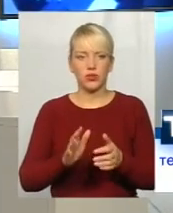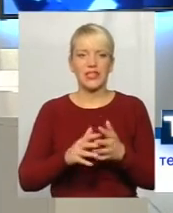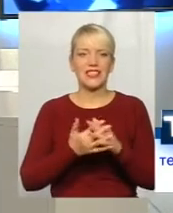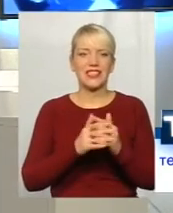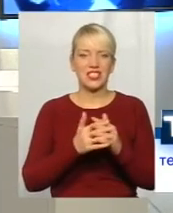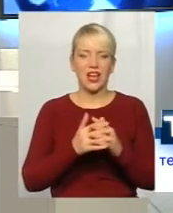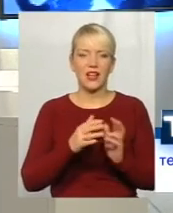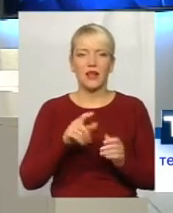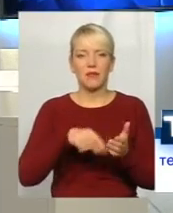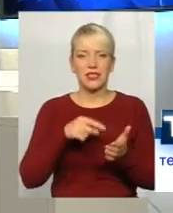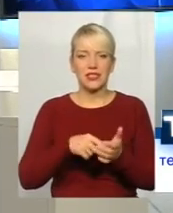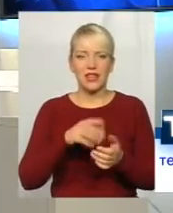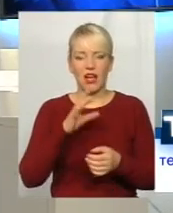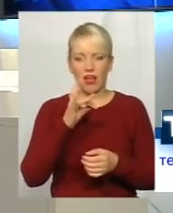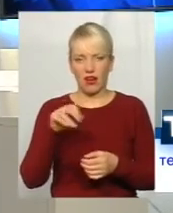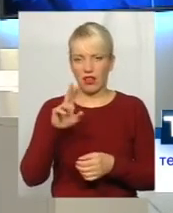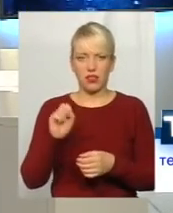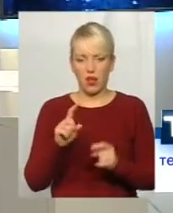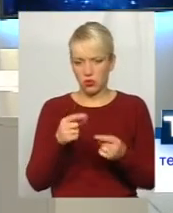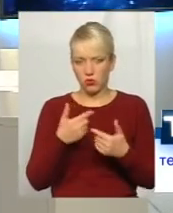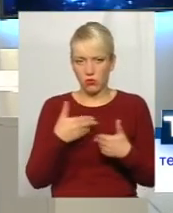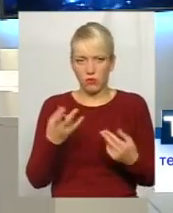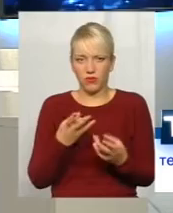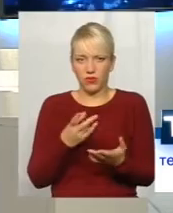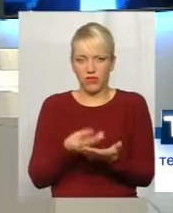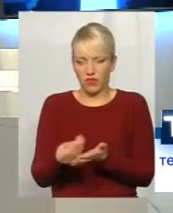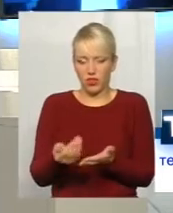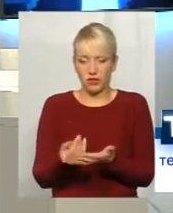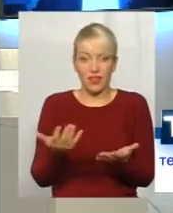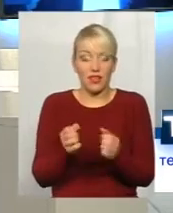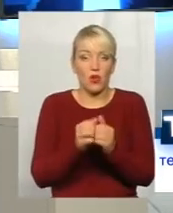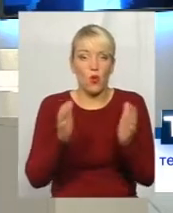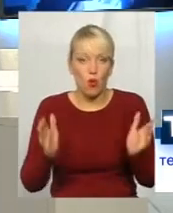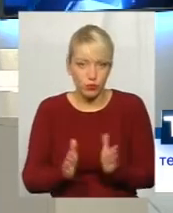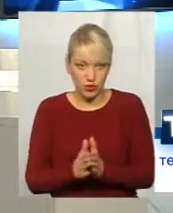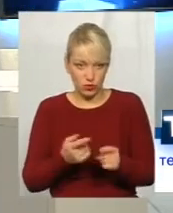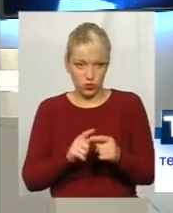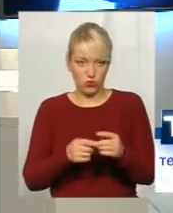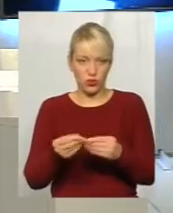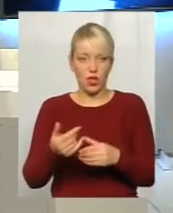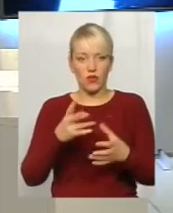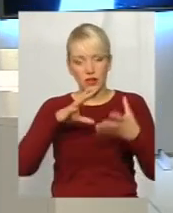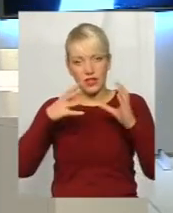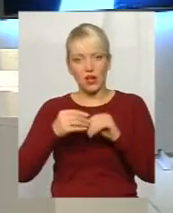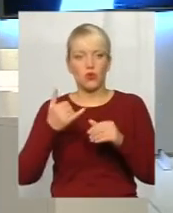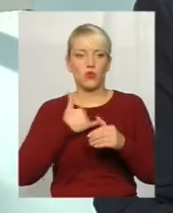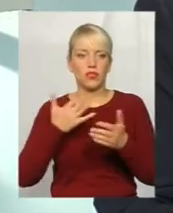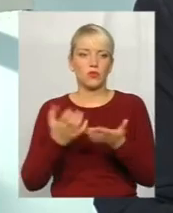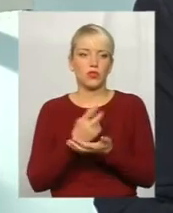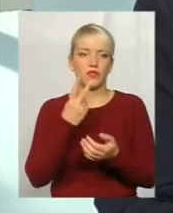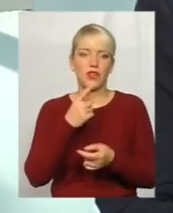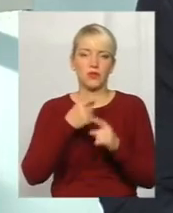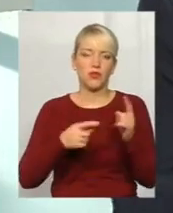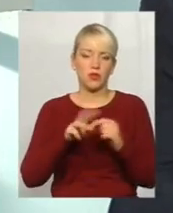ці послуги. Чому ми повинні фінансувати? Який обсяг цього фінансувати? Ну, загально в нас виходило 2,5 мільйонів